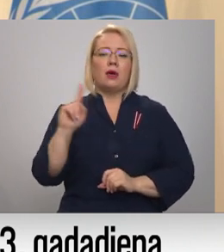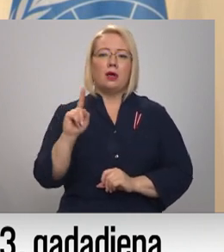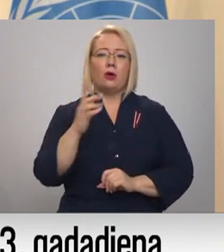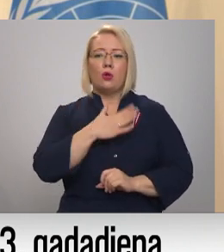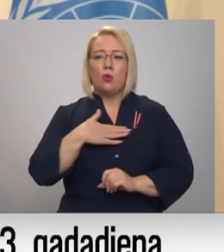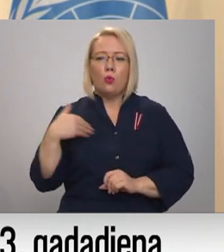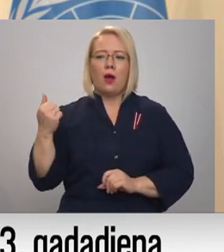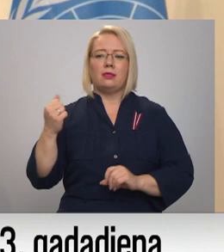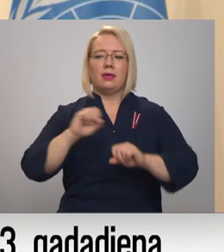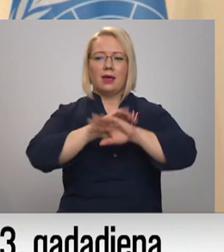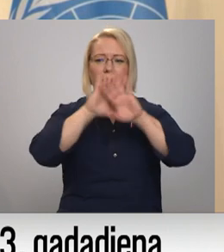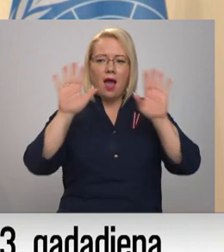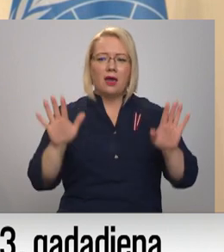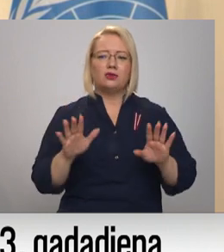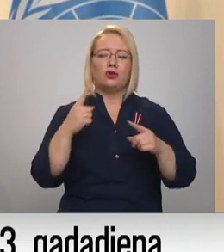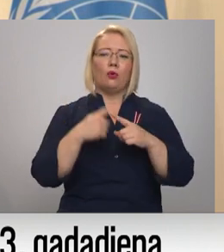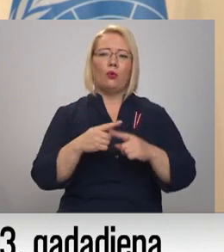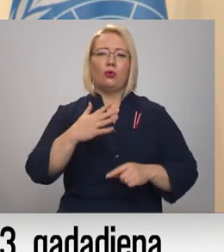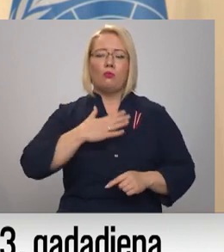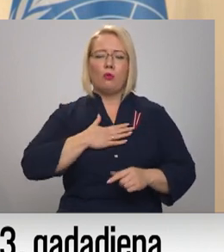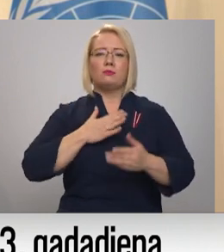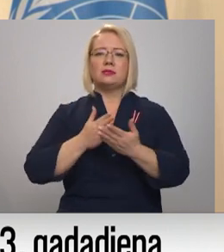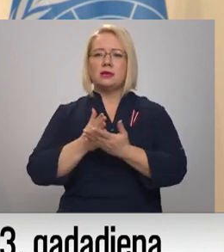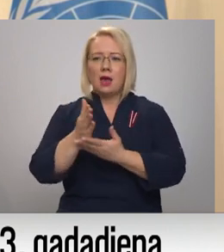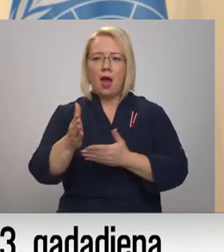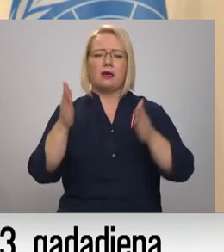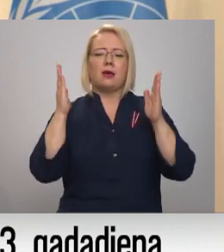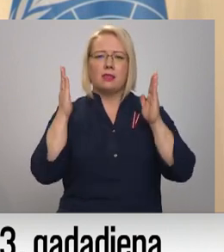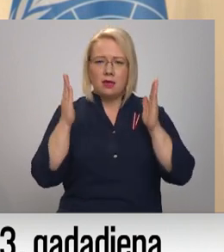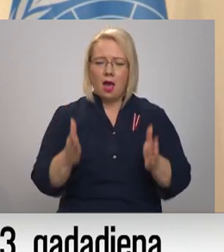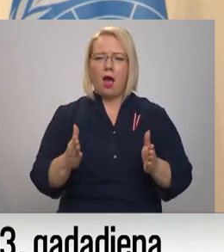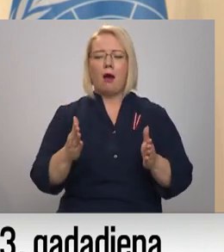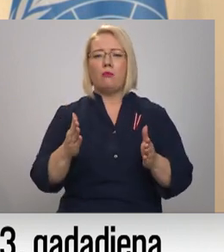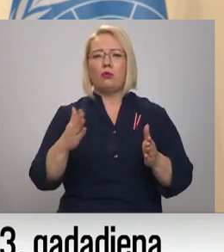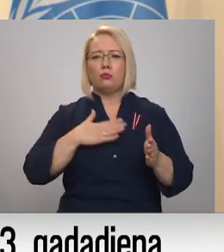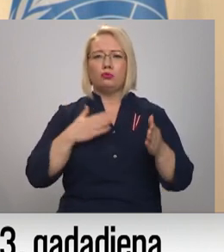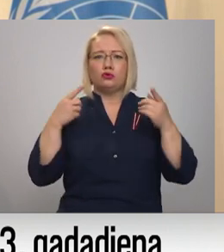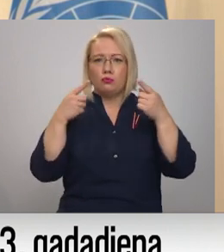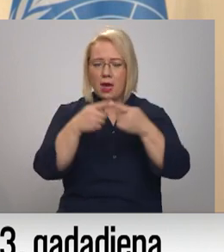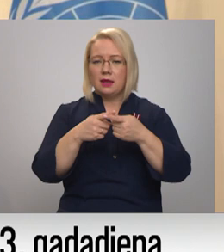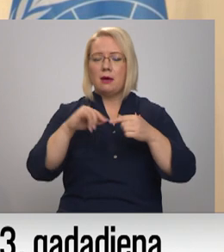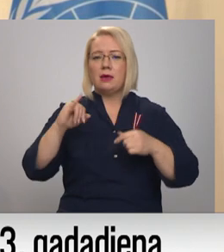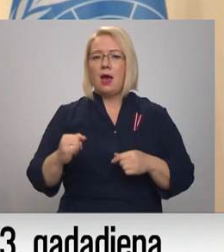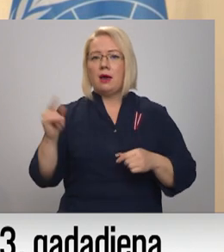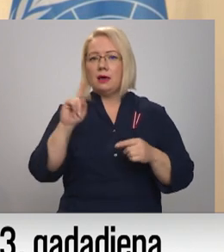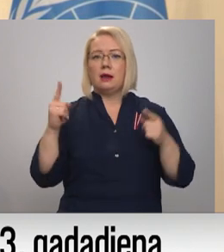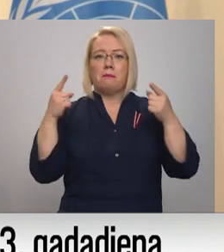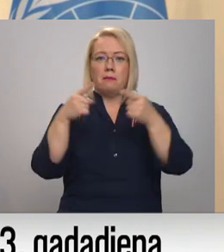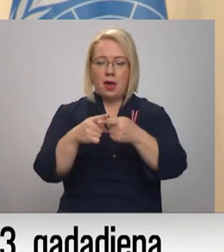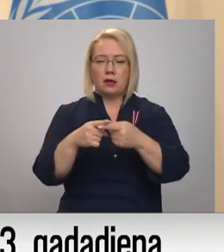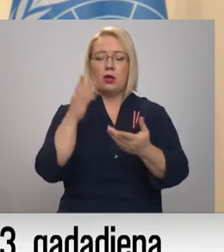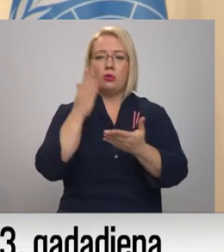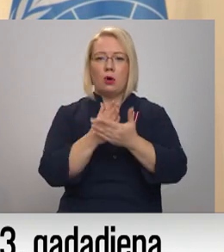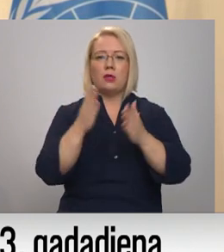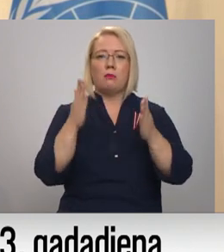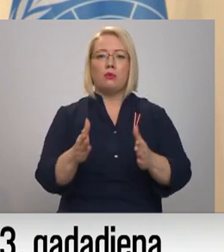gaiši un mums jāiet, mums jābūt ir mūsu mērķiem. Ja ir mērķis un noteikti, tad būs